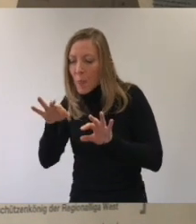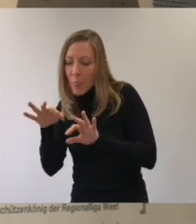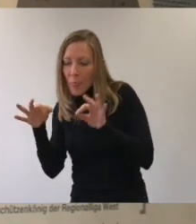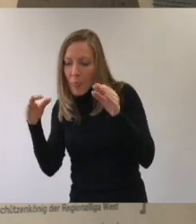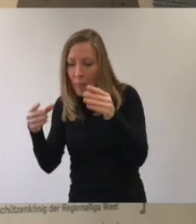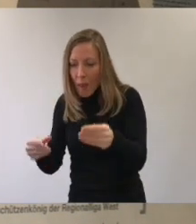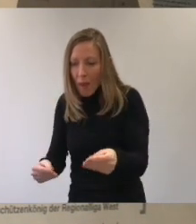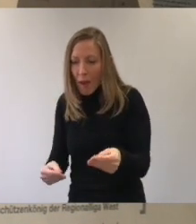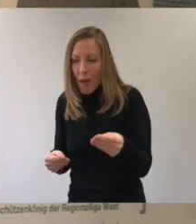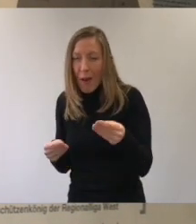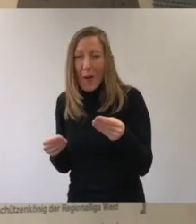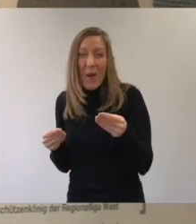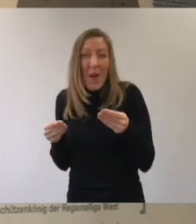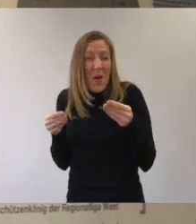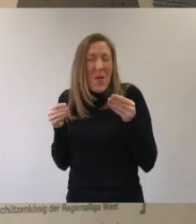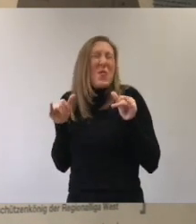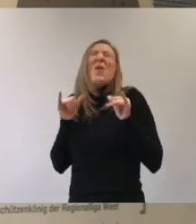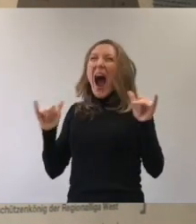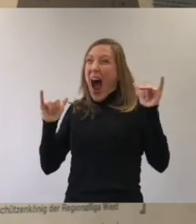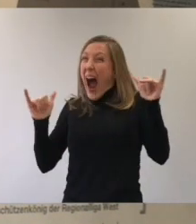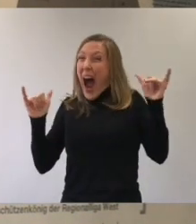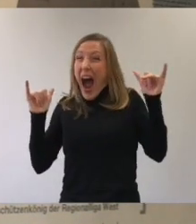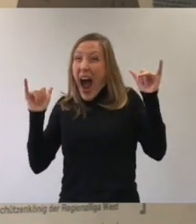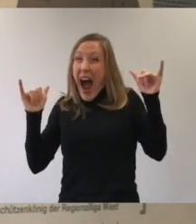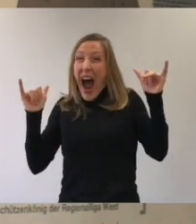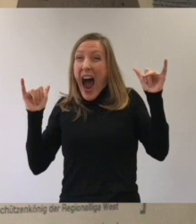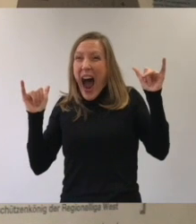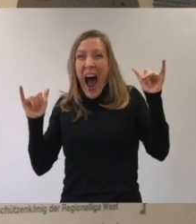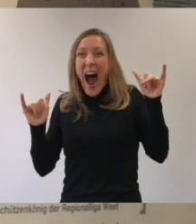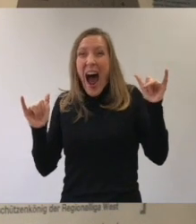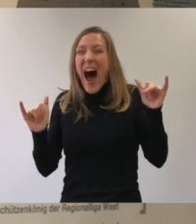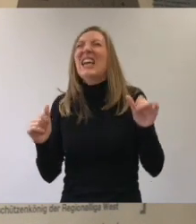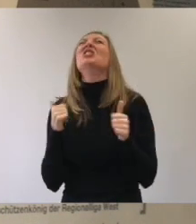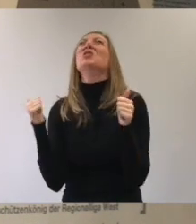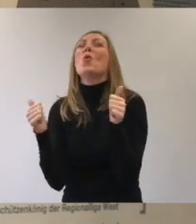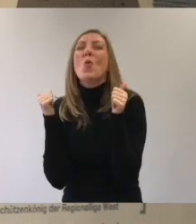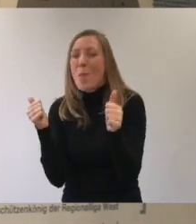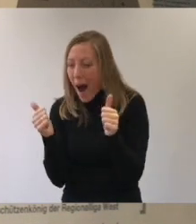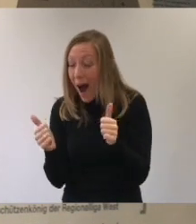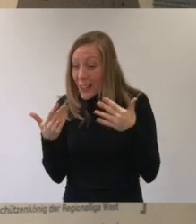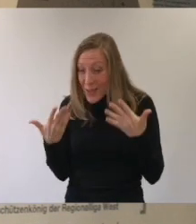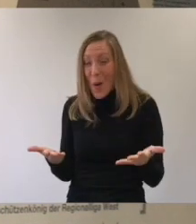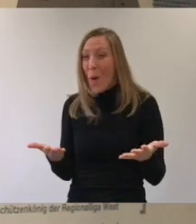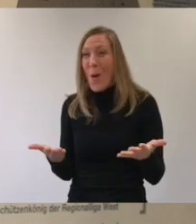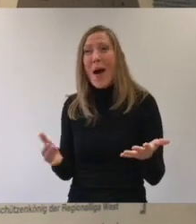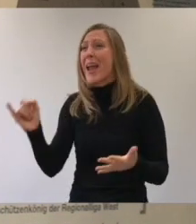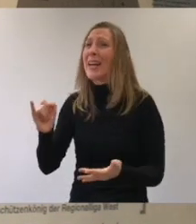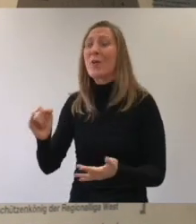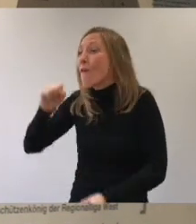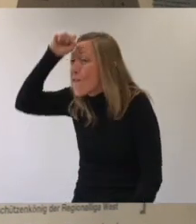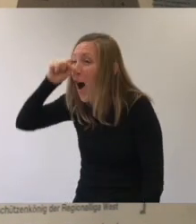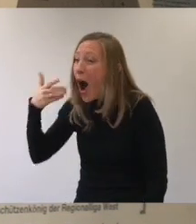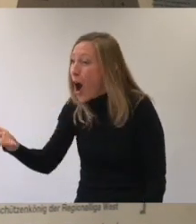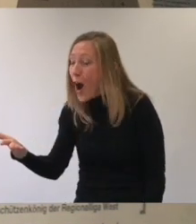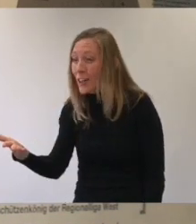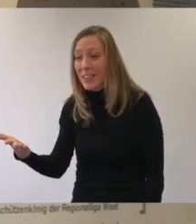Als sie das Trikot in den Händen hält, greift sie vor Freude los. Ah, wie geil ist das denn? Ingo,